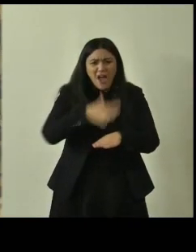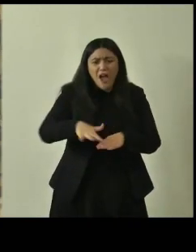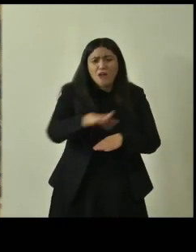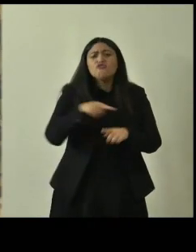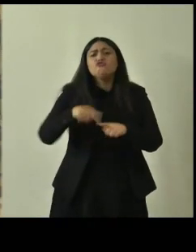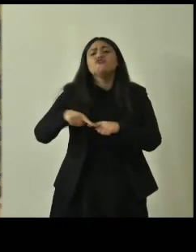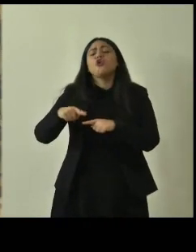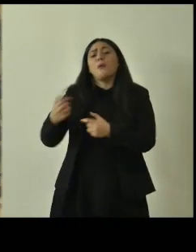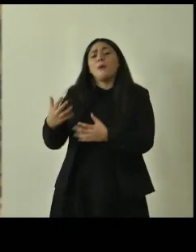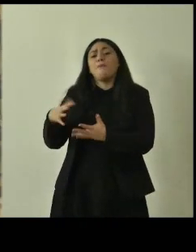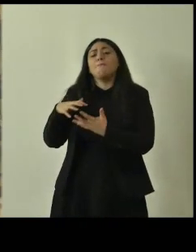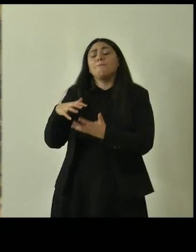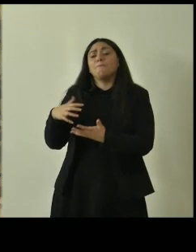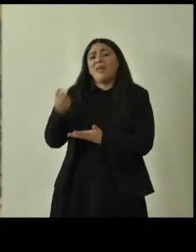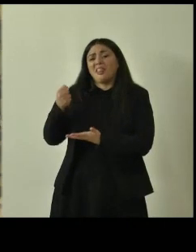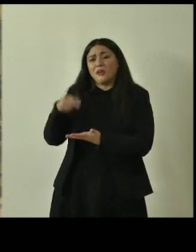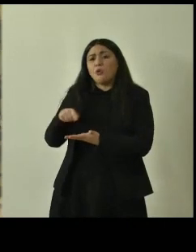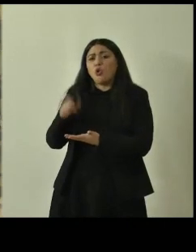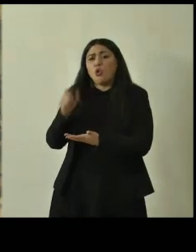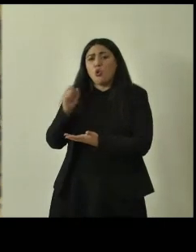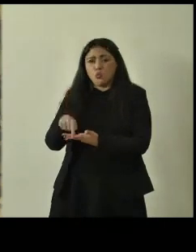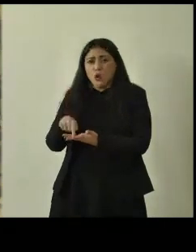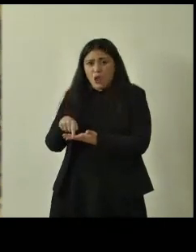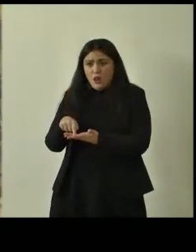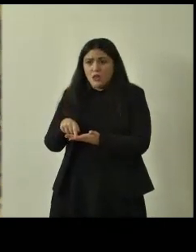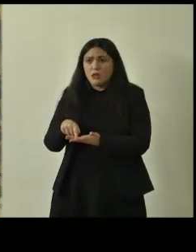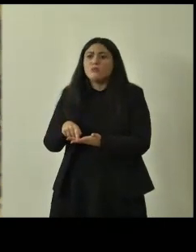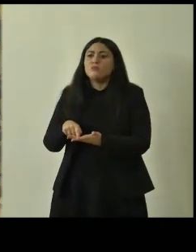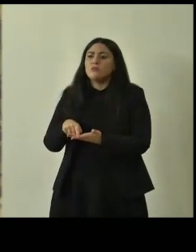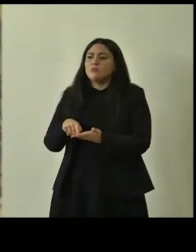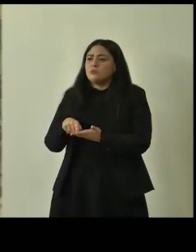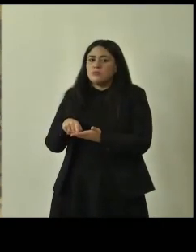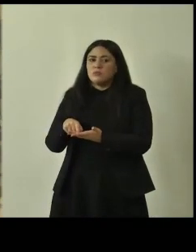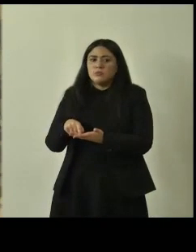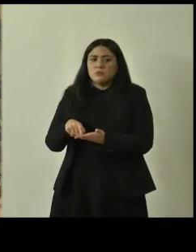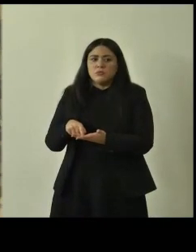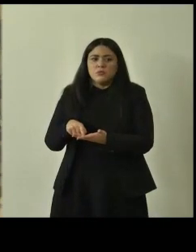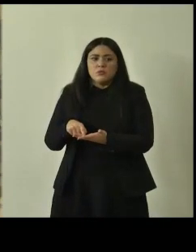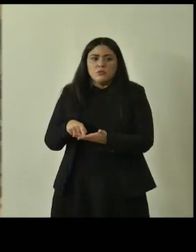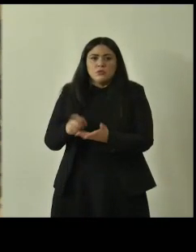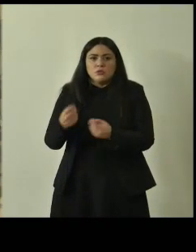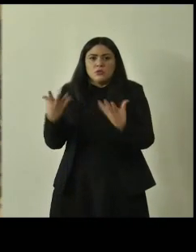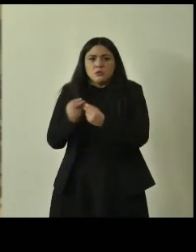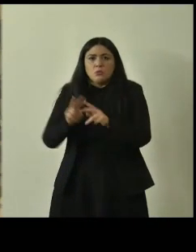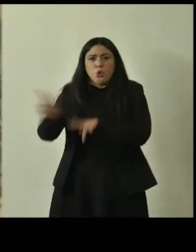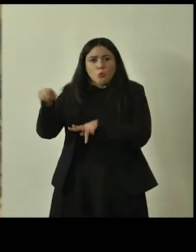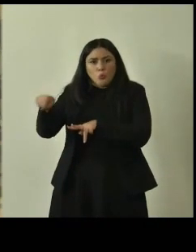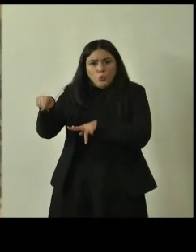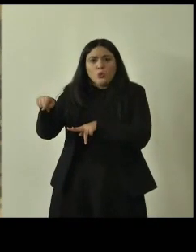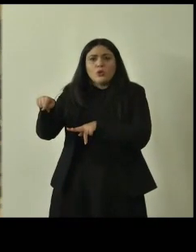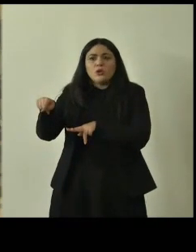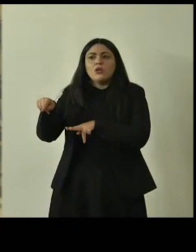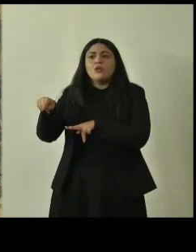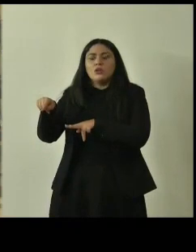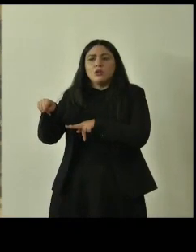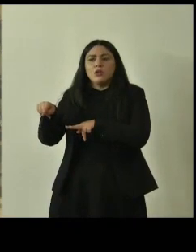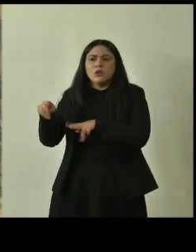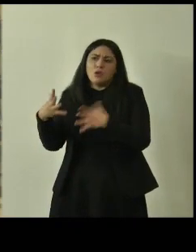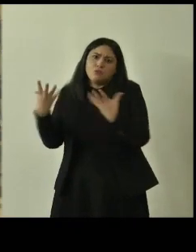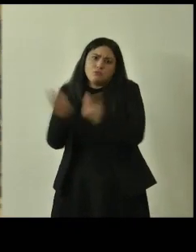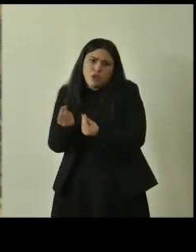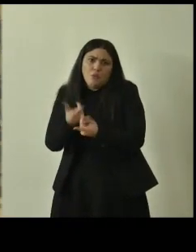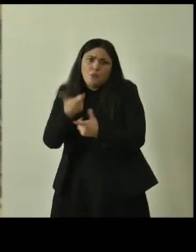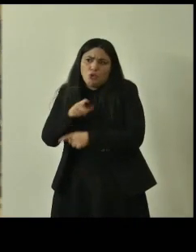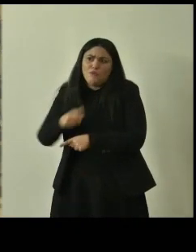culturale ma non solo, lavoriamo anche con i calabinieri forestali con cui andiamo d'accordissimo con i comuni perché i comuni sono i soggetti che sul territorio